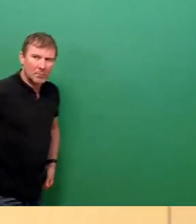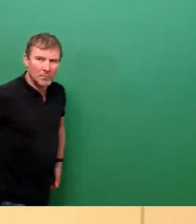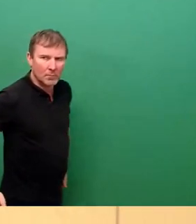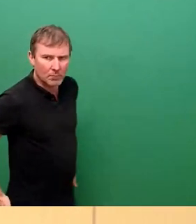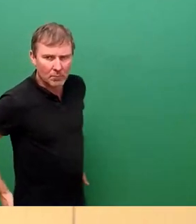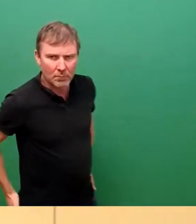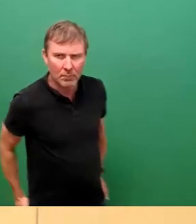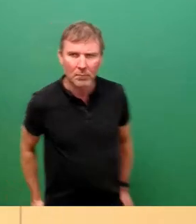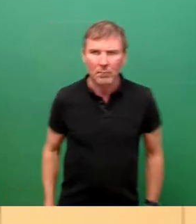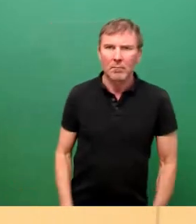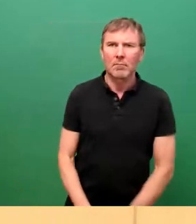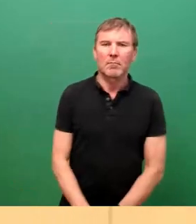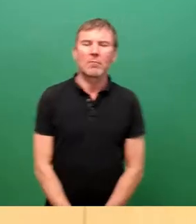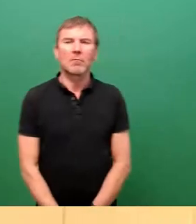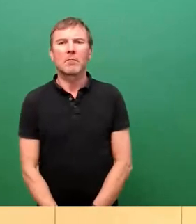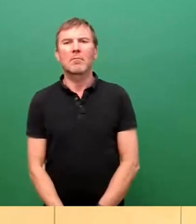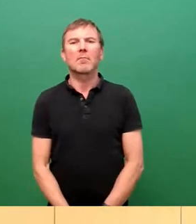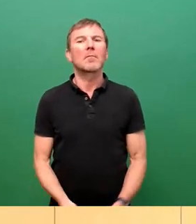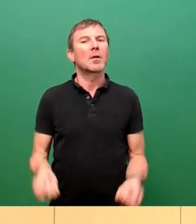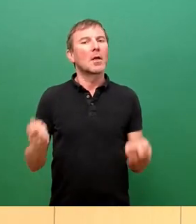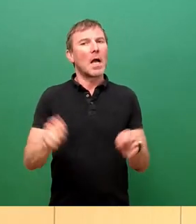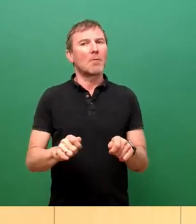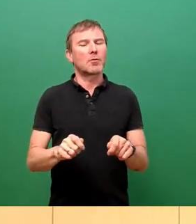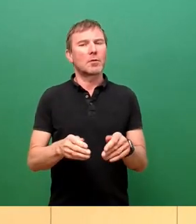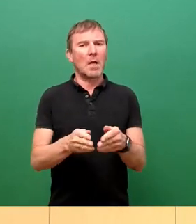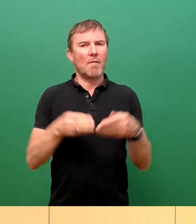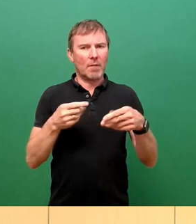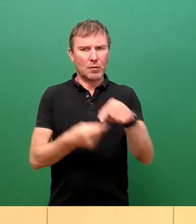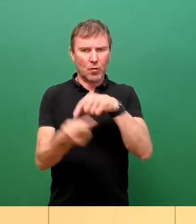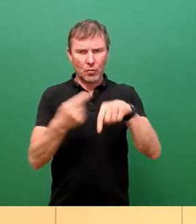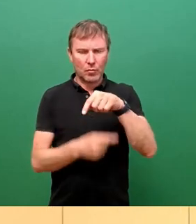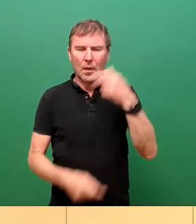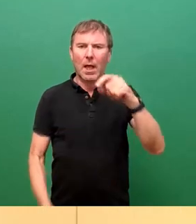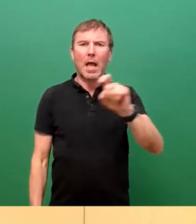Und zum Abschluss der Fraktionsrunde, jetzt heißt es so für die FDP.